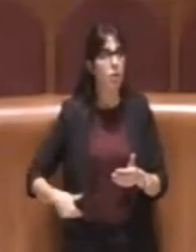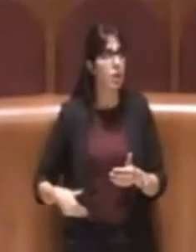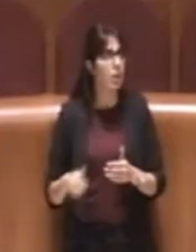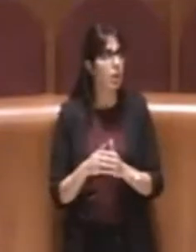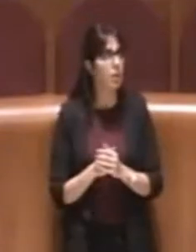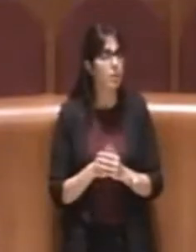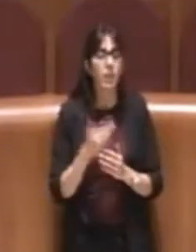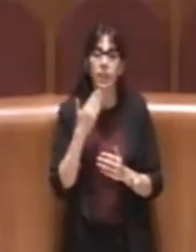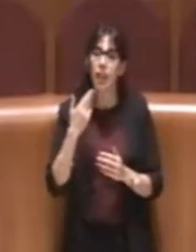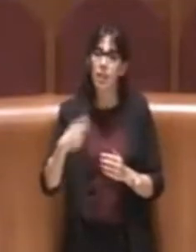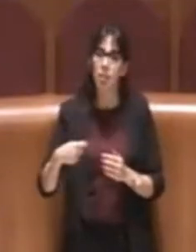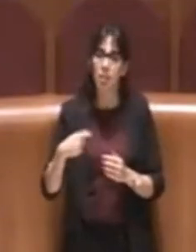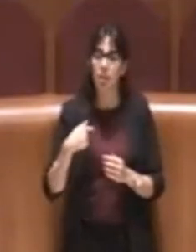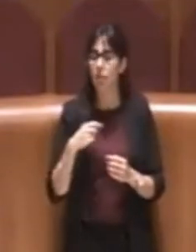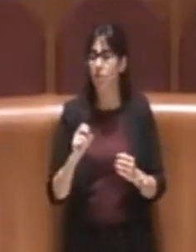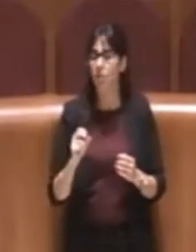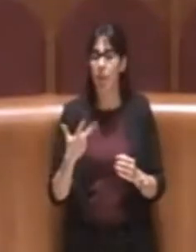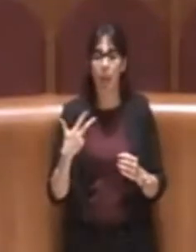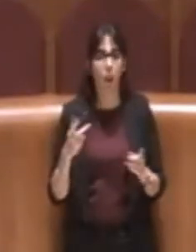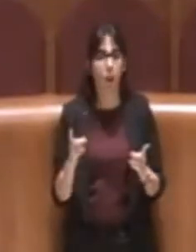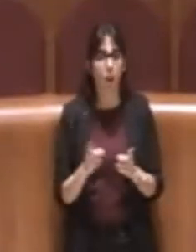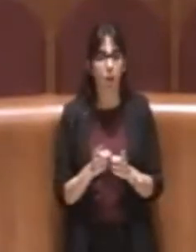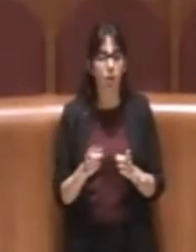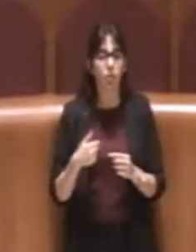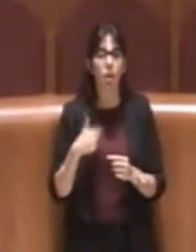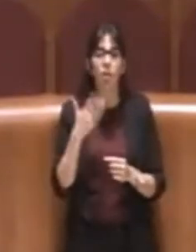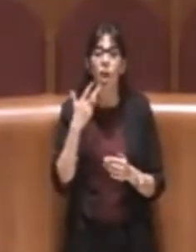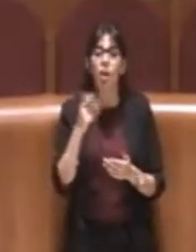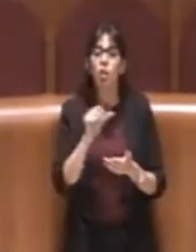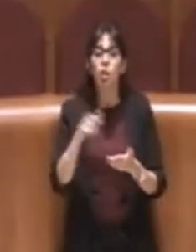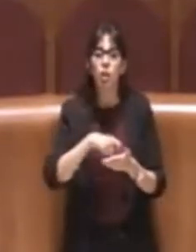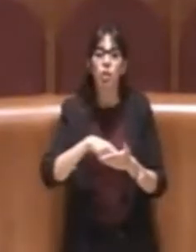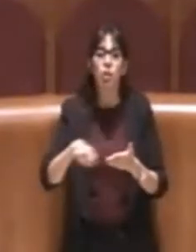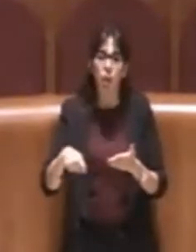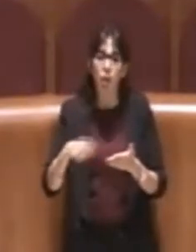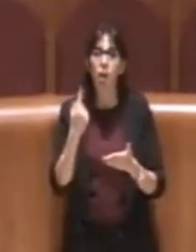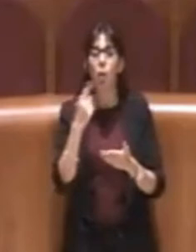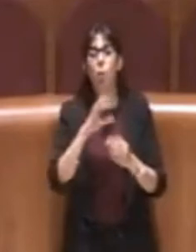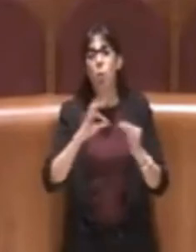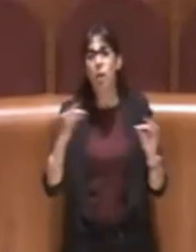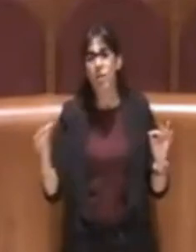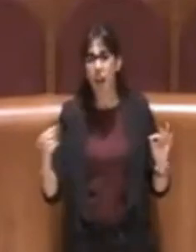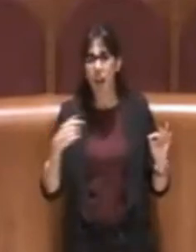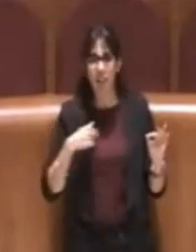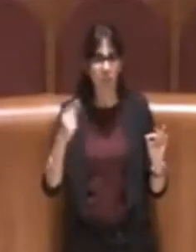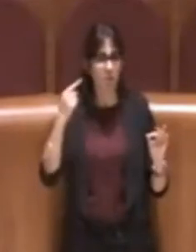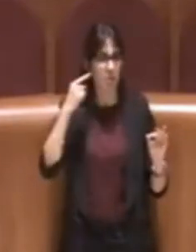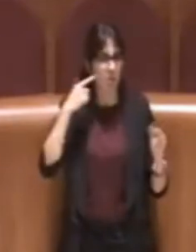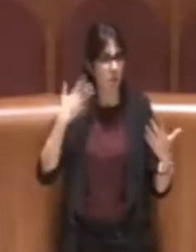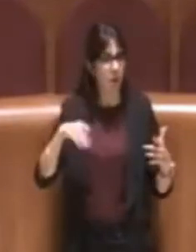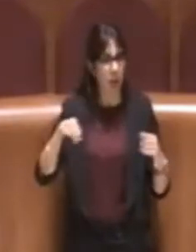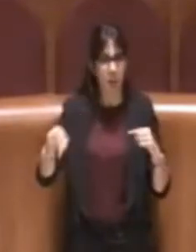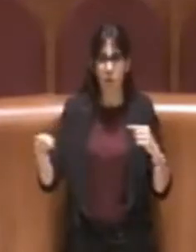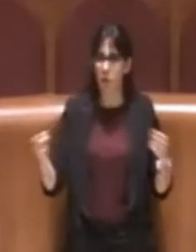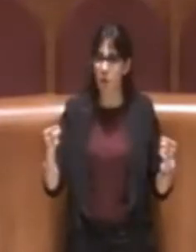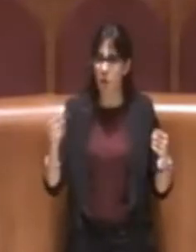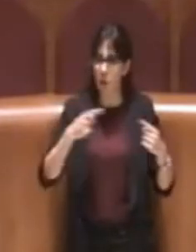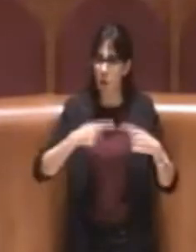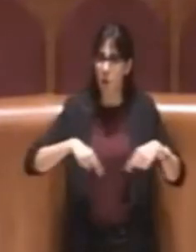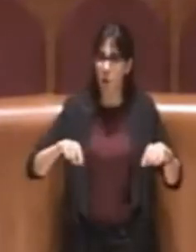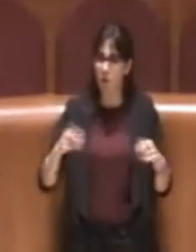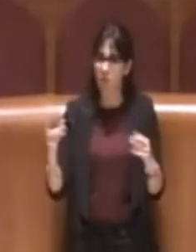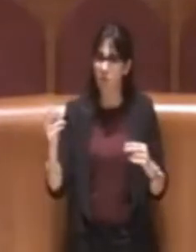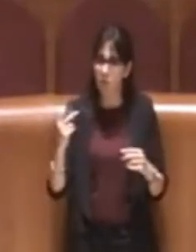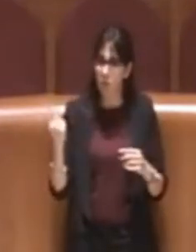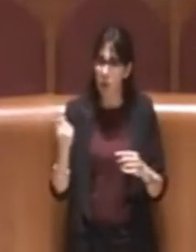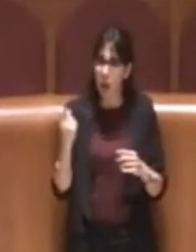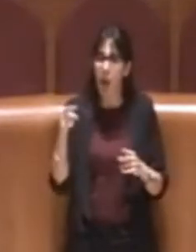Grazie Presidente, sarò velocissimo. Io volevo sottolineare una frase che ho sentito in questo Consiglio perché la ritengo positiva e